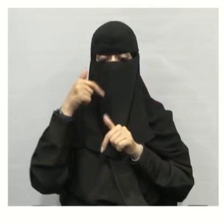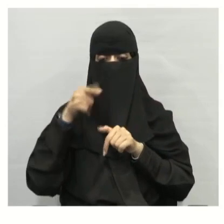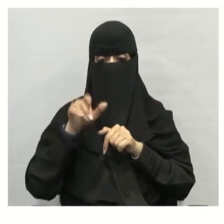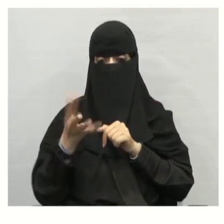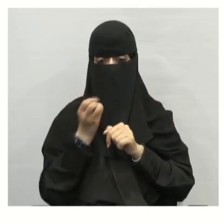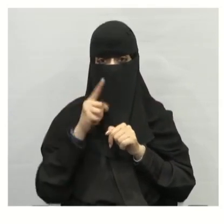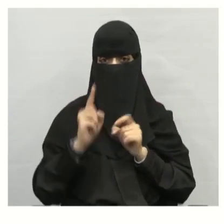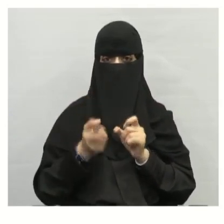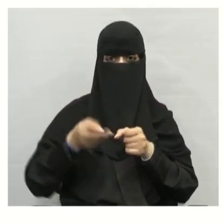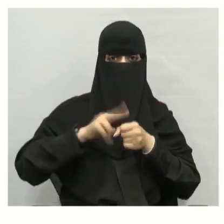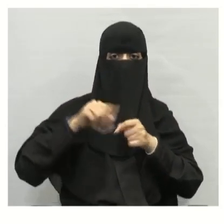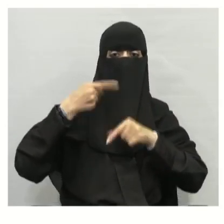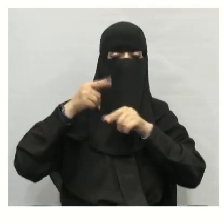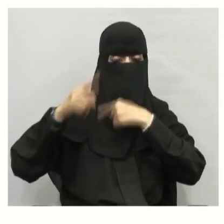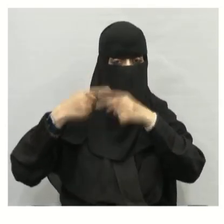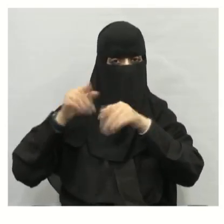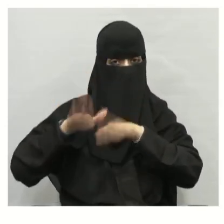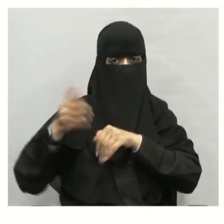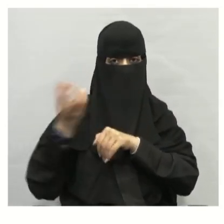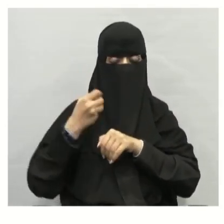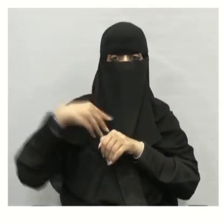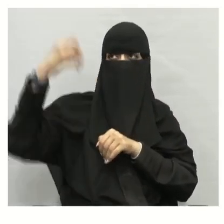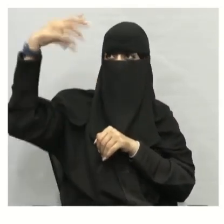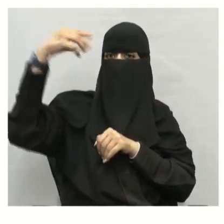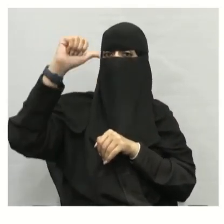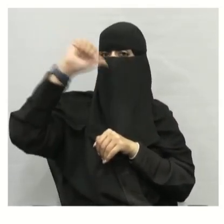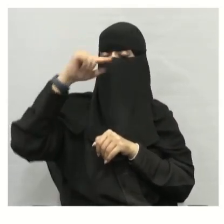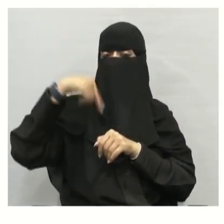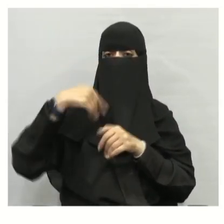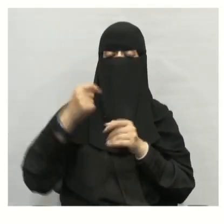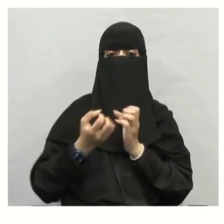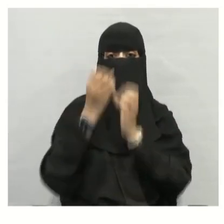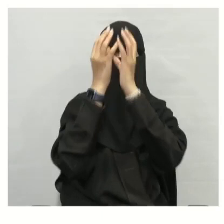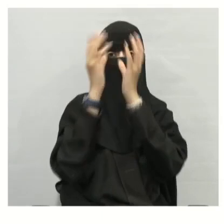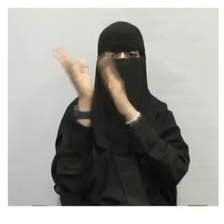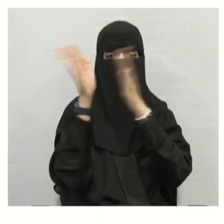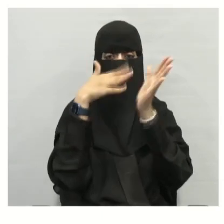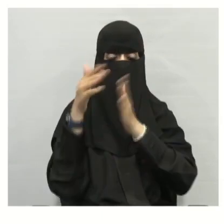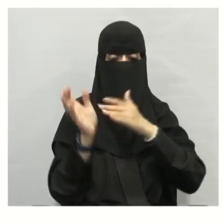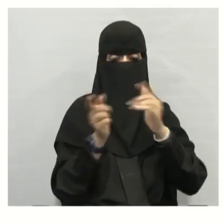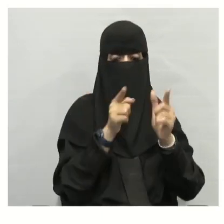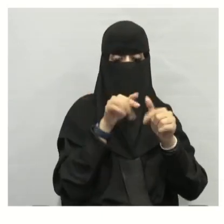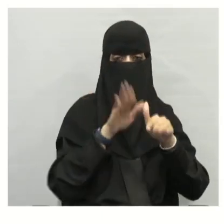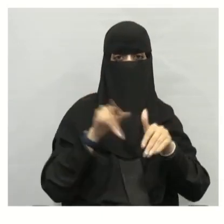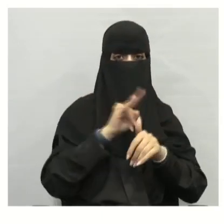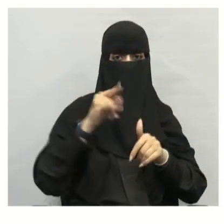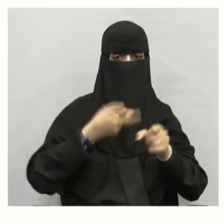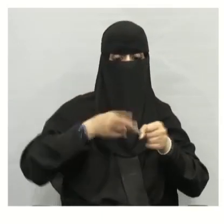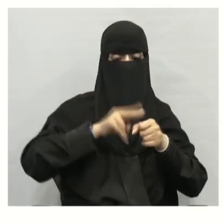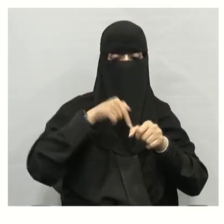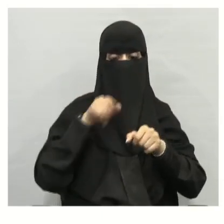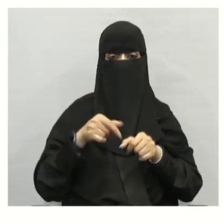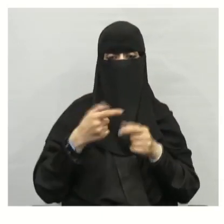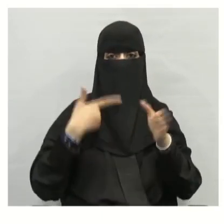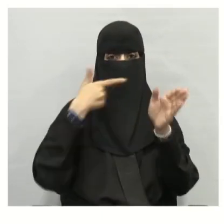الموارد الطبيعية المتجددة هي الشمس الماء الأشجار والرياح الموارد الطبيعية غير المتجددة